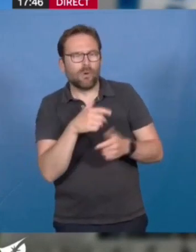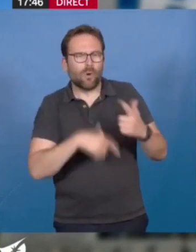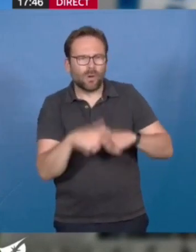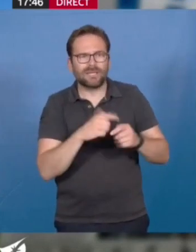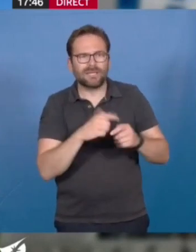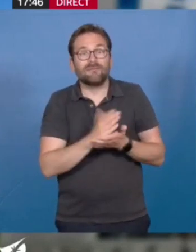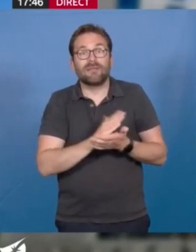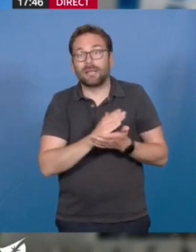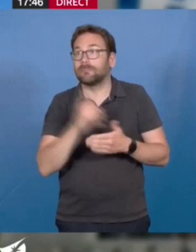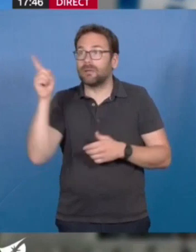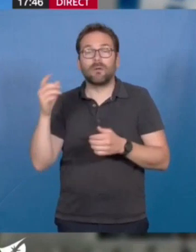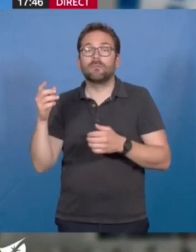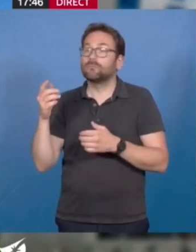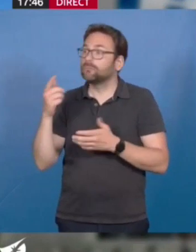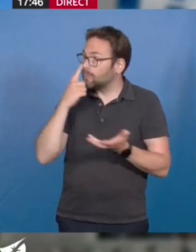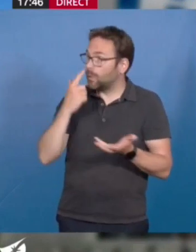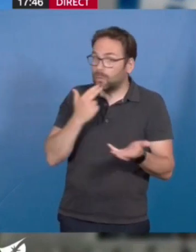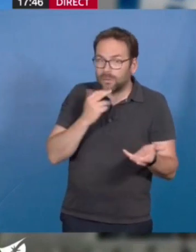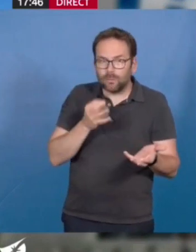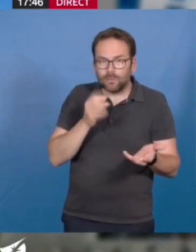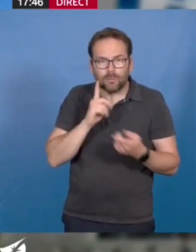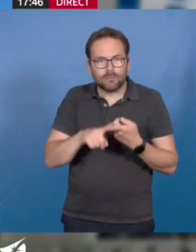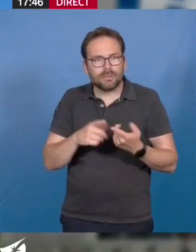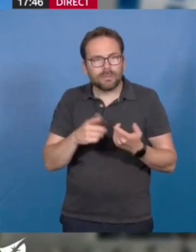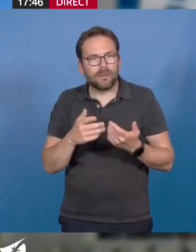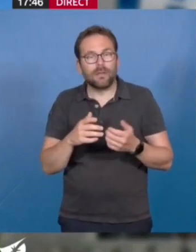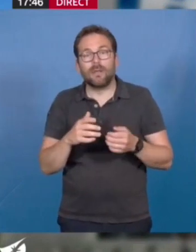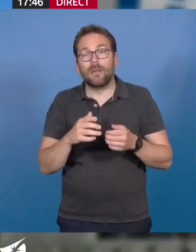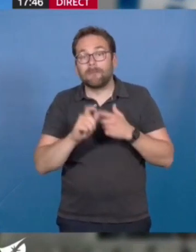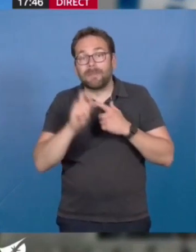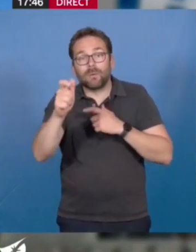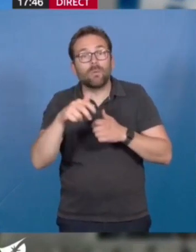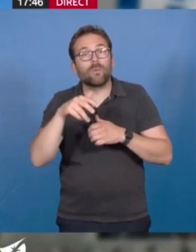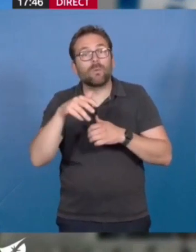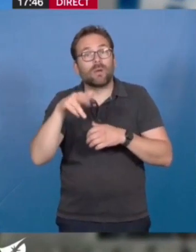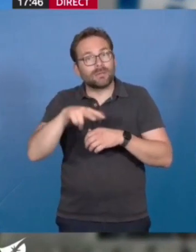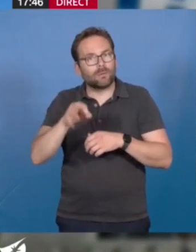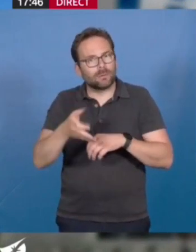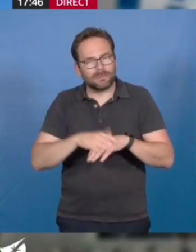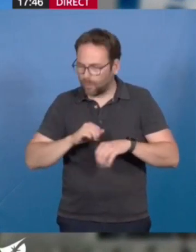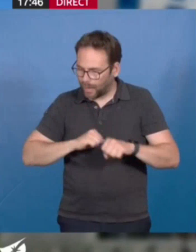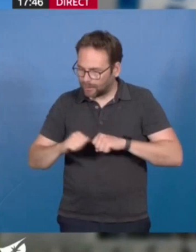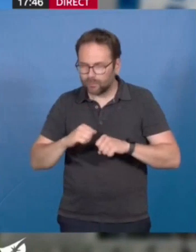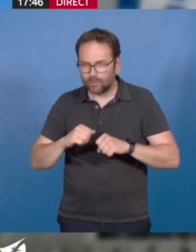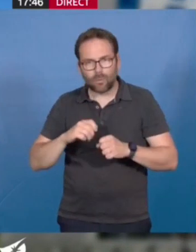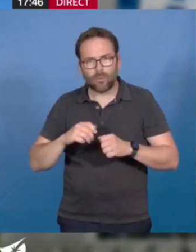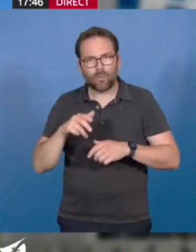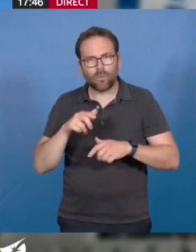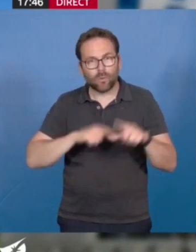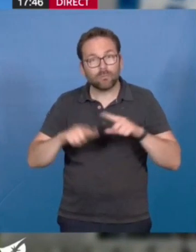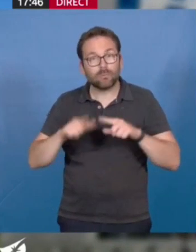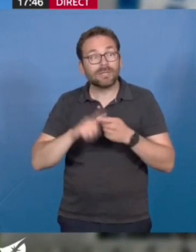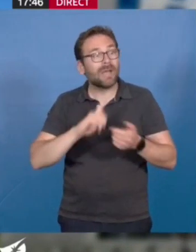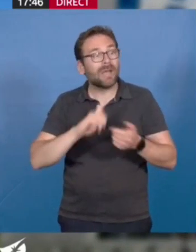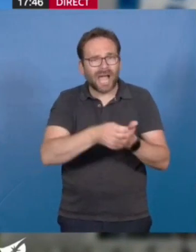intermédiaire est utile pour faciliter le parcours résidentiel. Mais l'engagement d'action logement dans le plan de rachat auprès des promoteurs